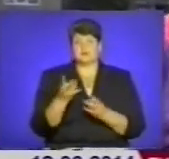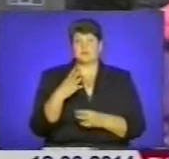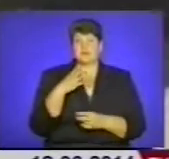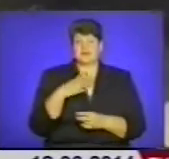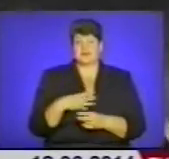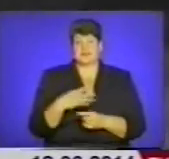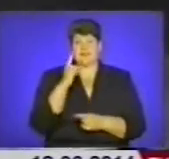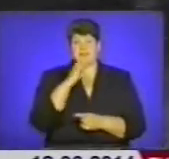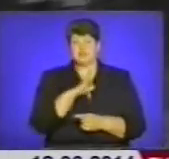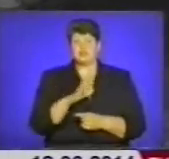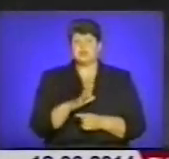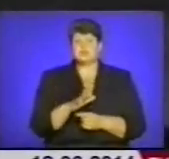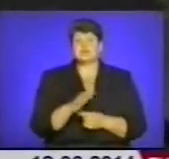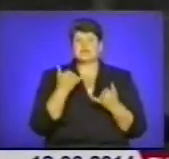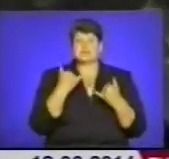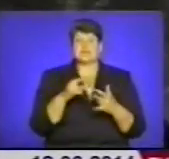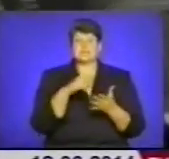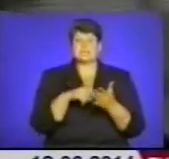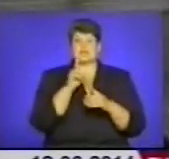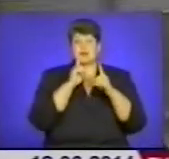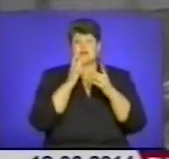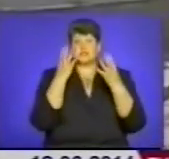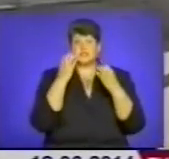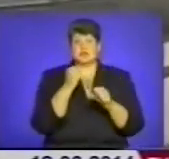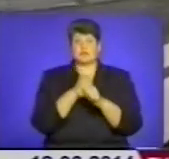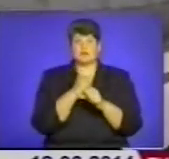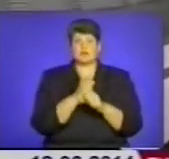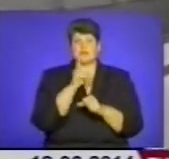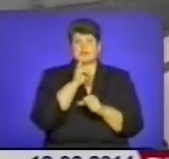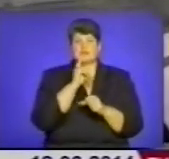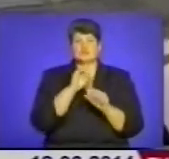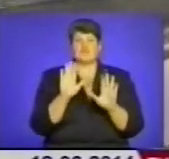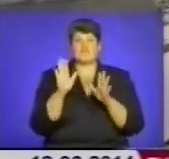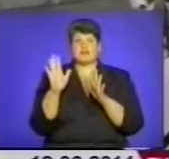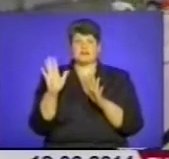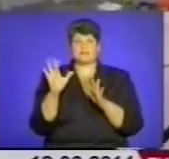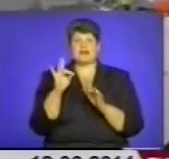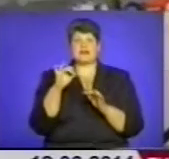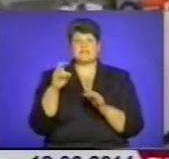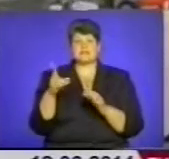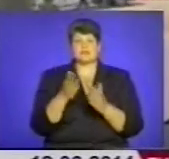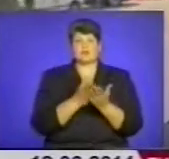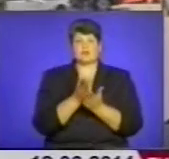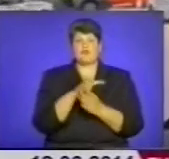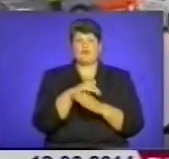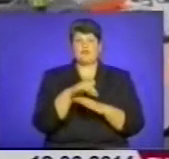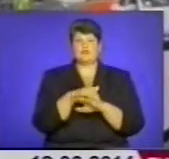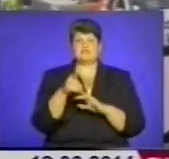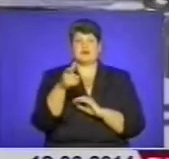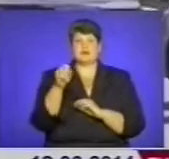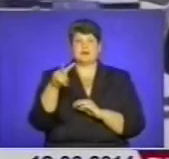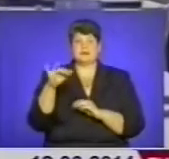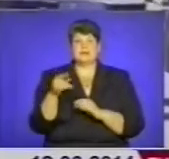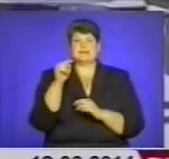обов'язок. Зараз міська рада спільно з ДАІ опрацьовує ще один тимчасовий варіант – реверсний рух провулком Галицький. Тобто